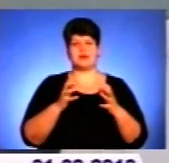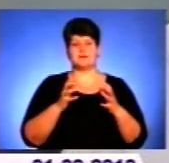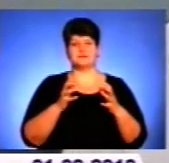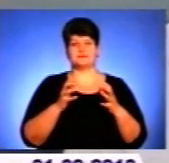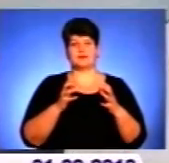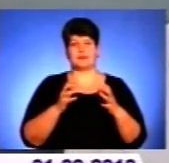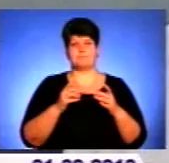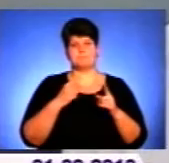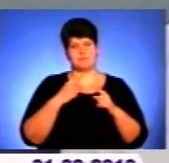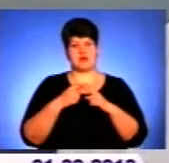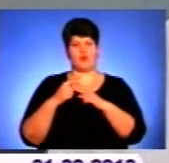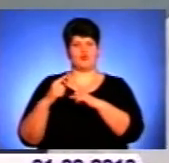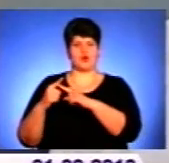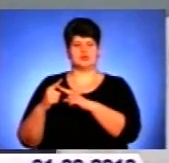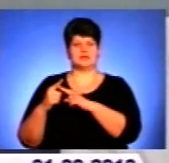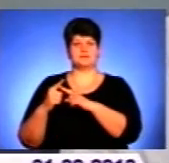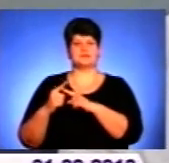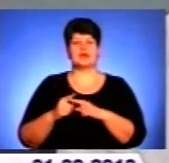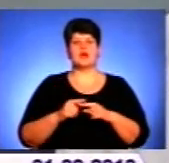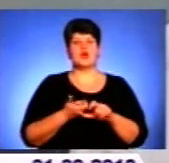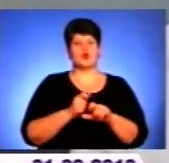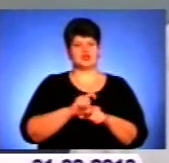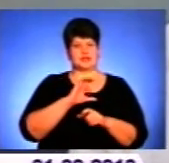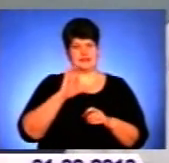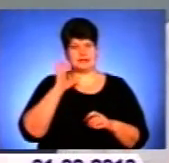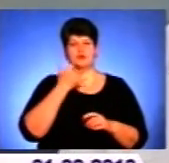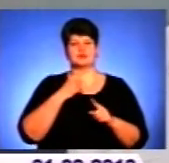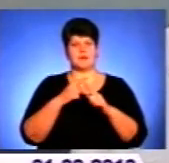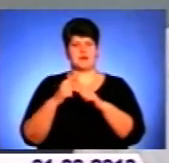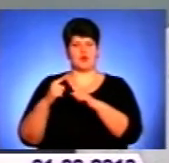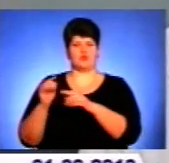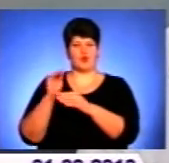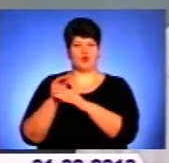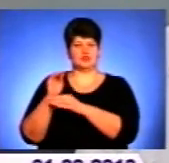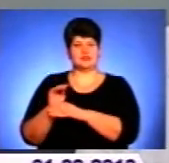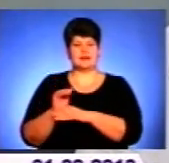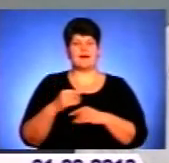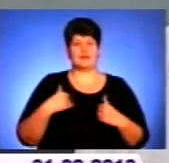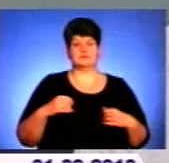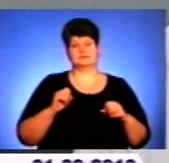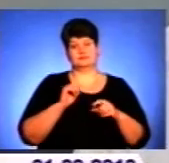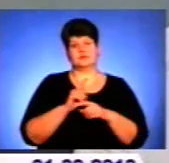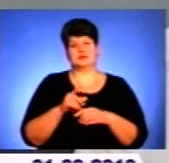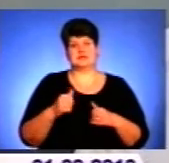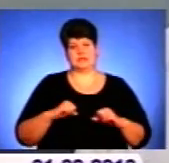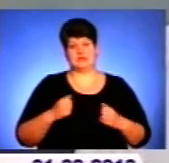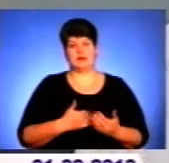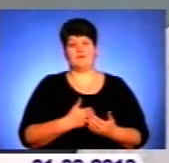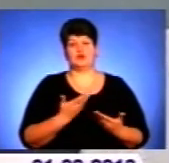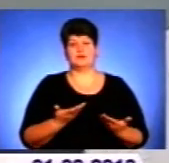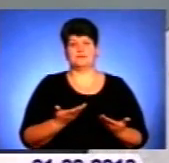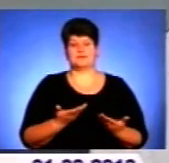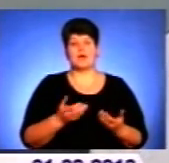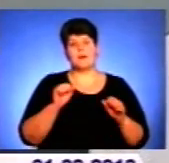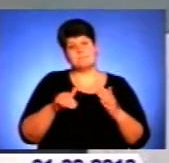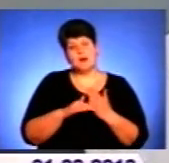приумножити. І дуже серйозно приумножити. А наша задача – создати вам стимулы соответствуючі. поможеш